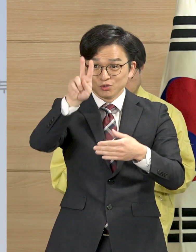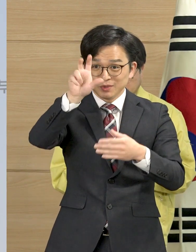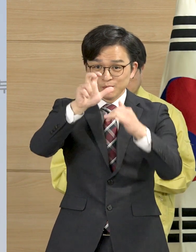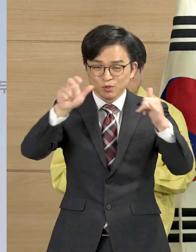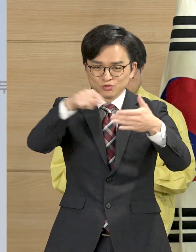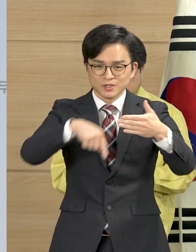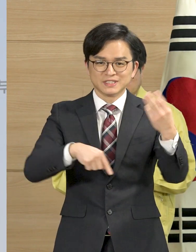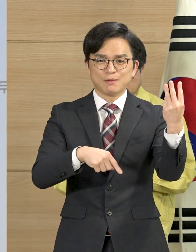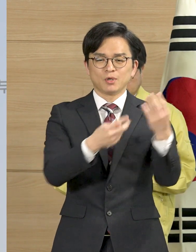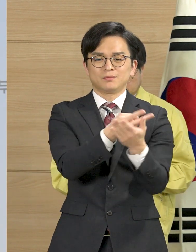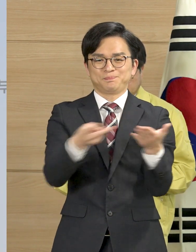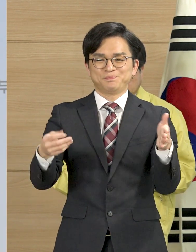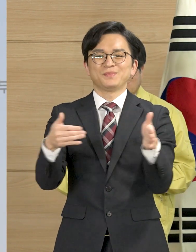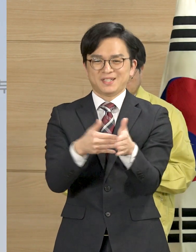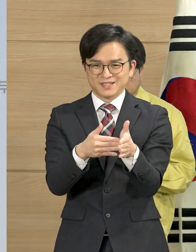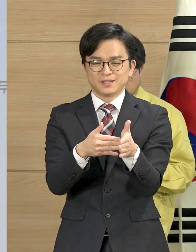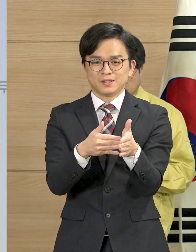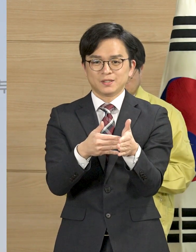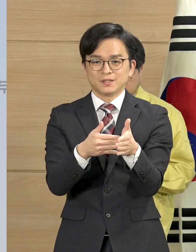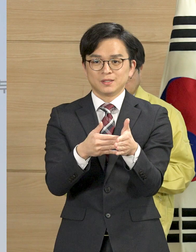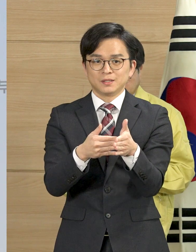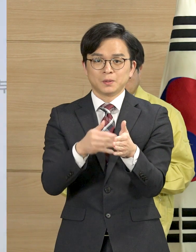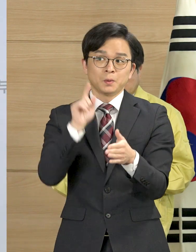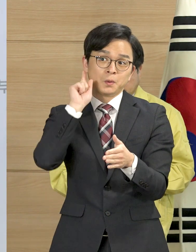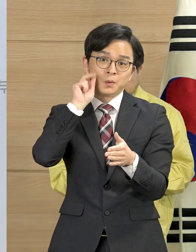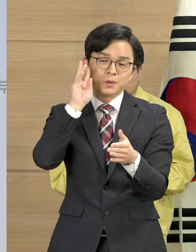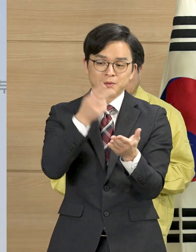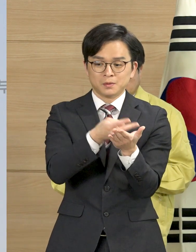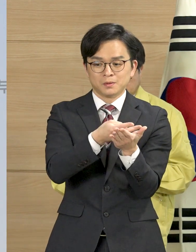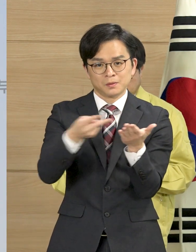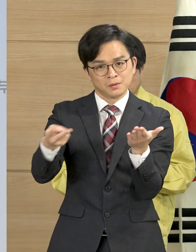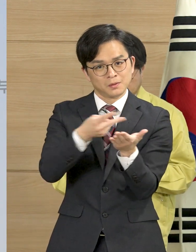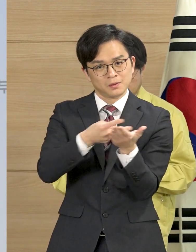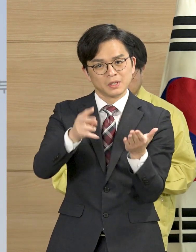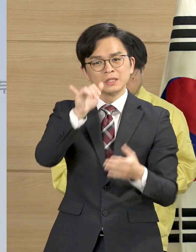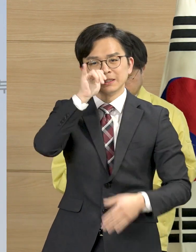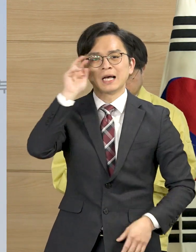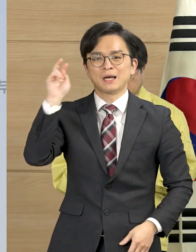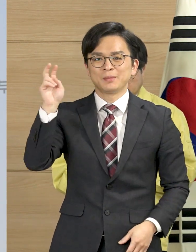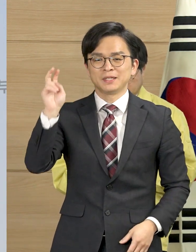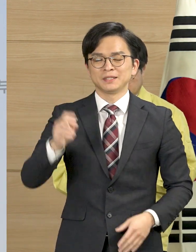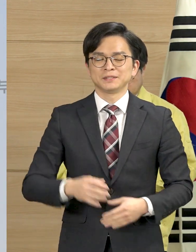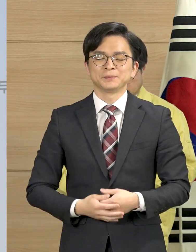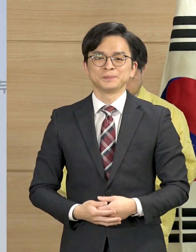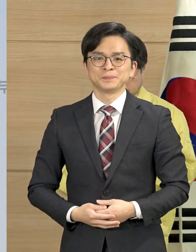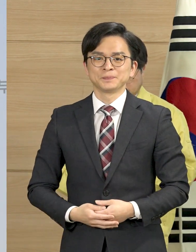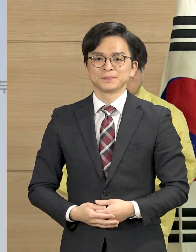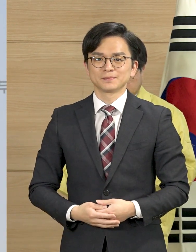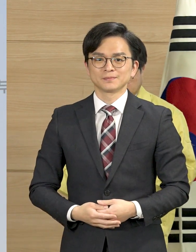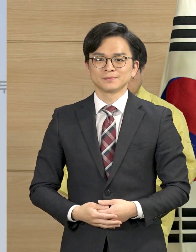없이 나와서 퇴원을 했고 금주에도 퇴원 환자가 더 있을 예정입니다.